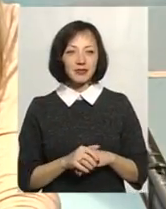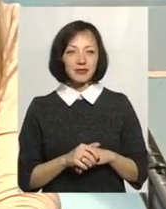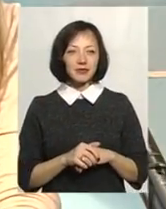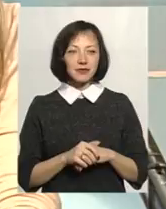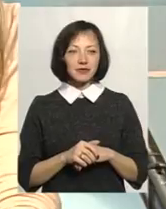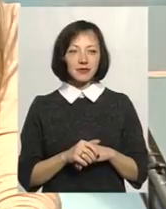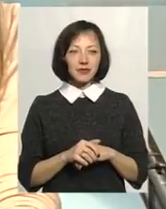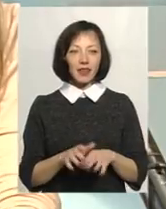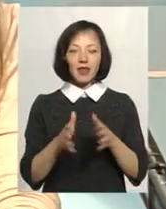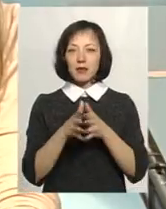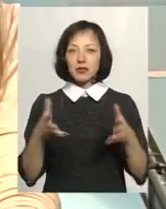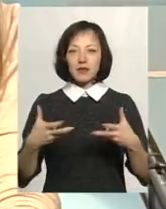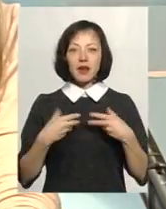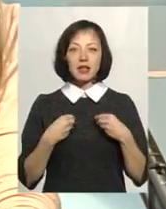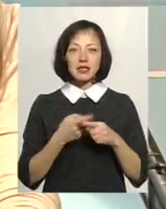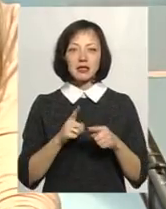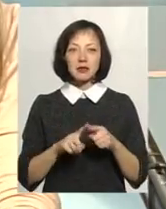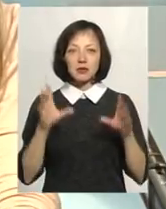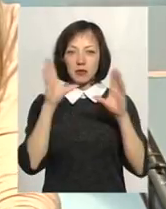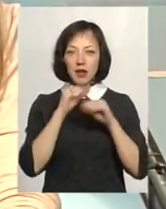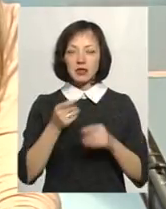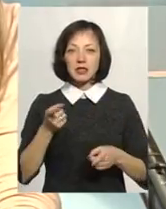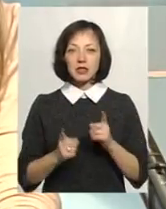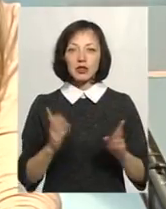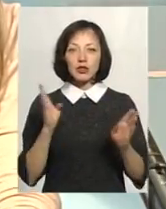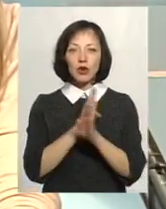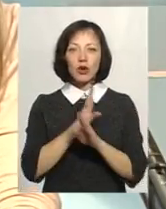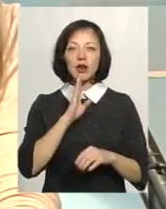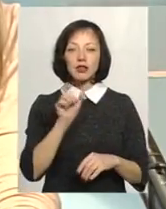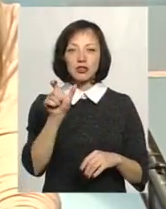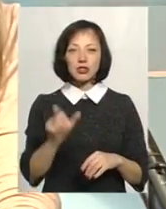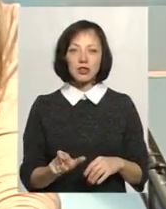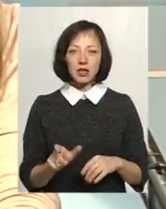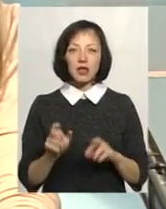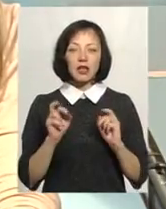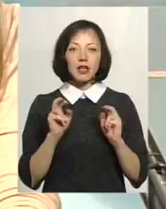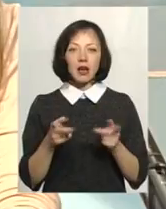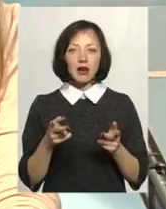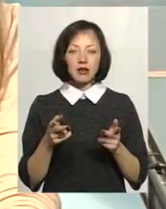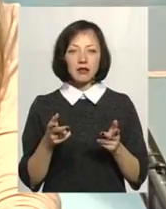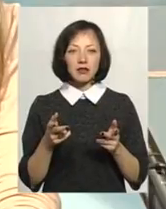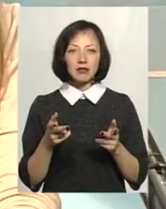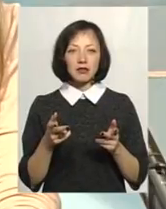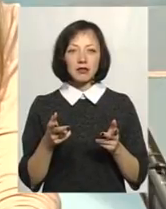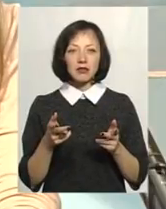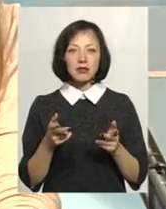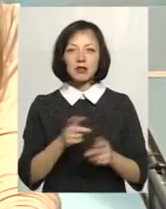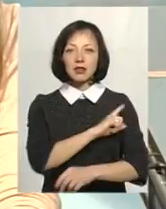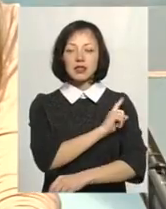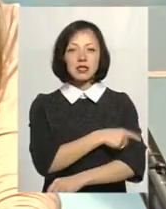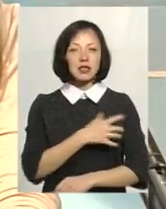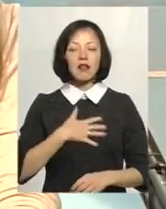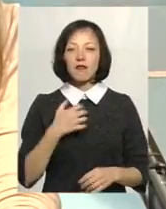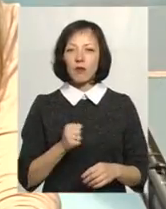Найбільше вразило те, як вона змогла з цим справитись. От дійсно доля жінки і наскільки сила